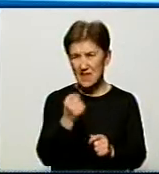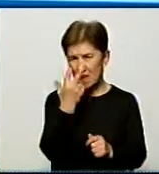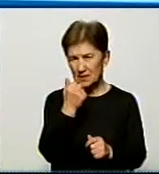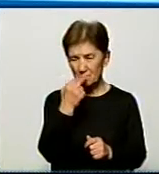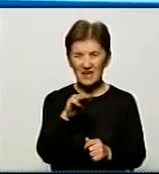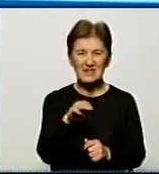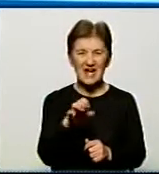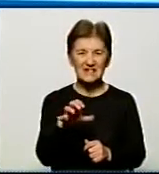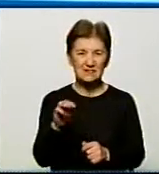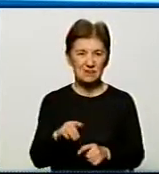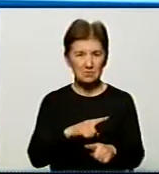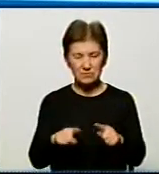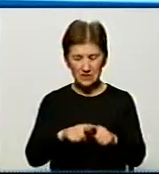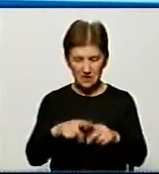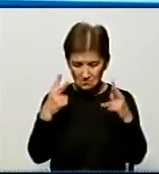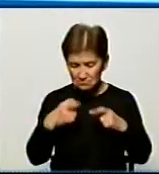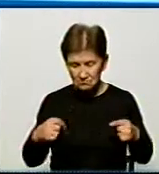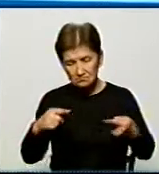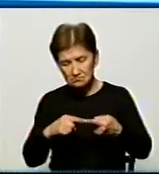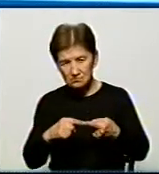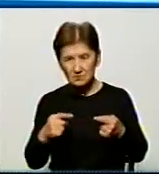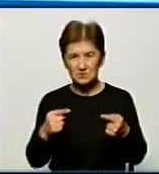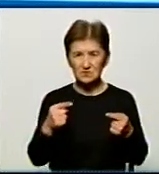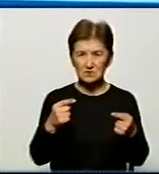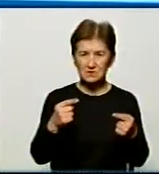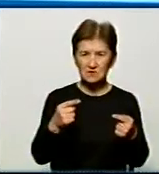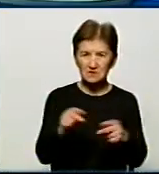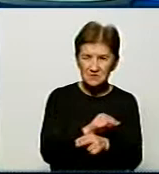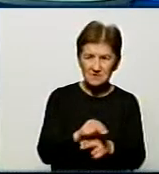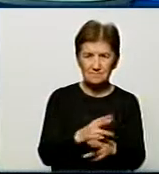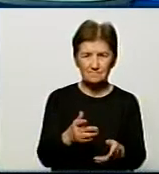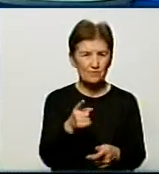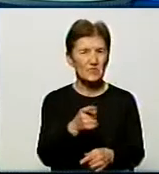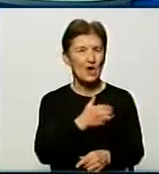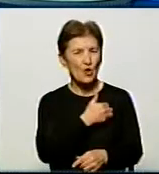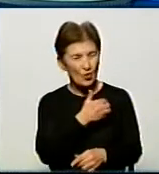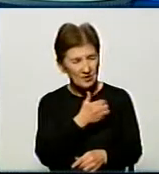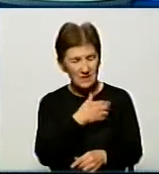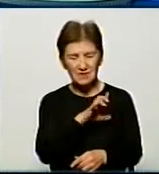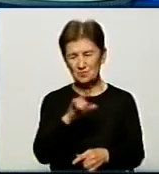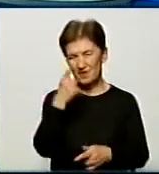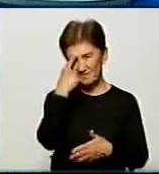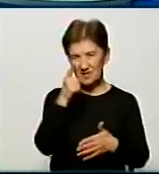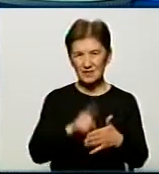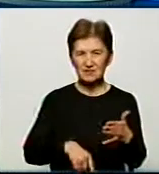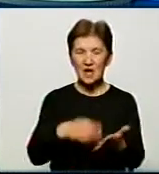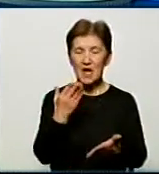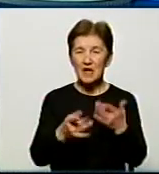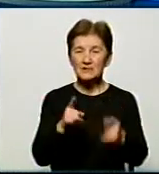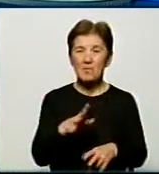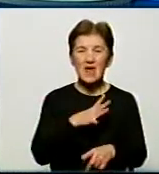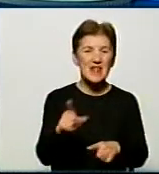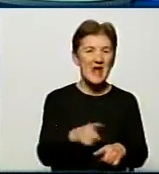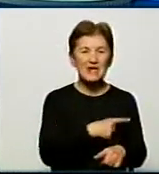дозволило швидше діагностувати, швидше, якісніше лікувати. Хотілося б вірити, щоб це було так, що якби був експрес-тест, то